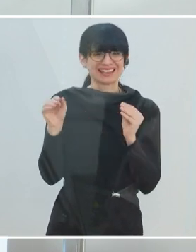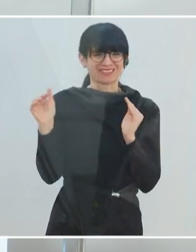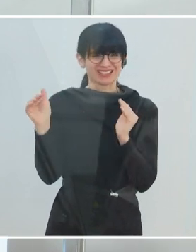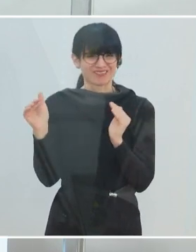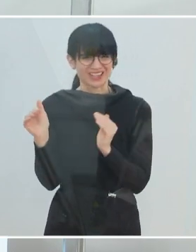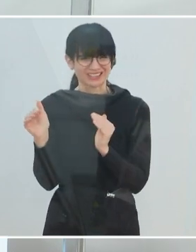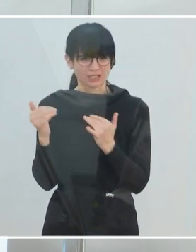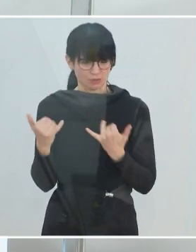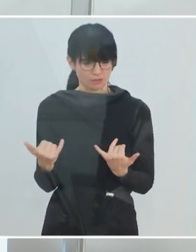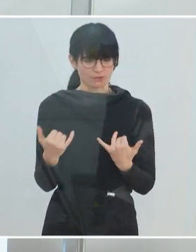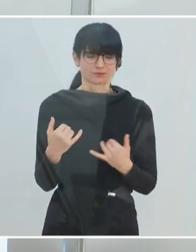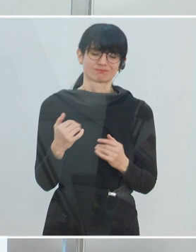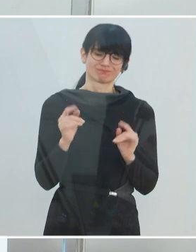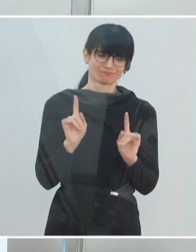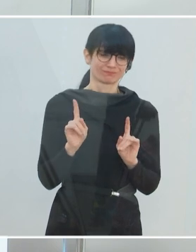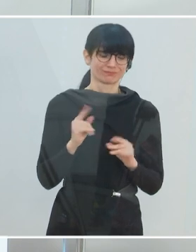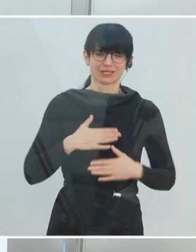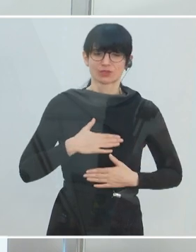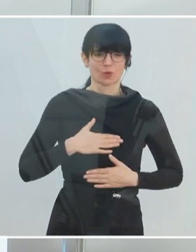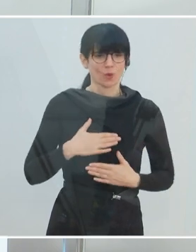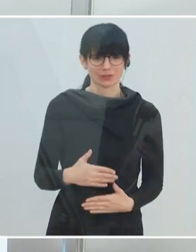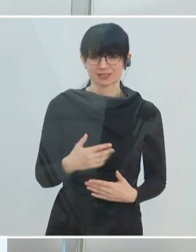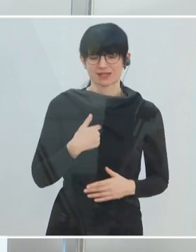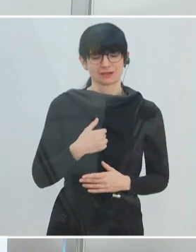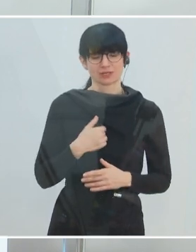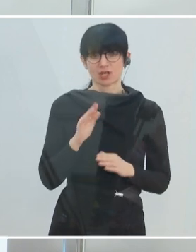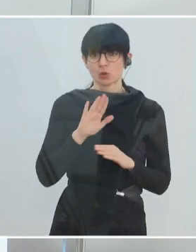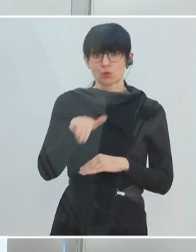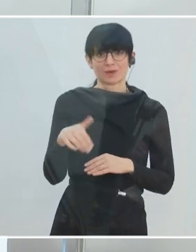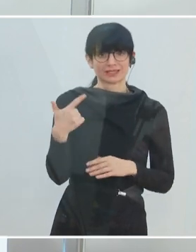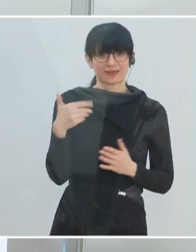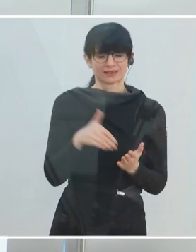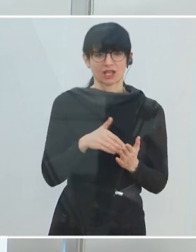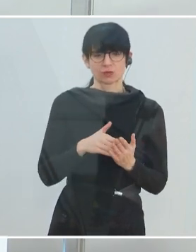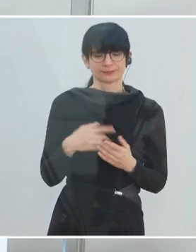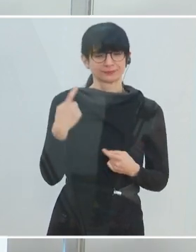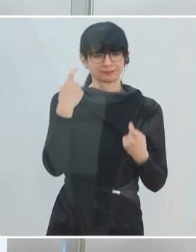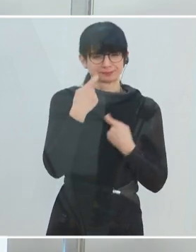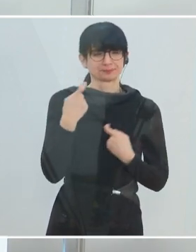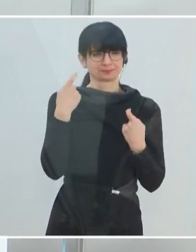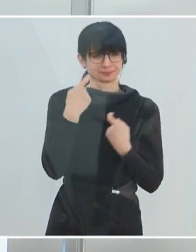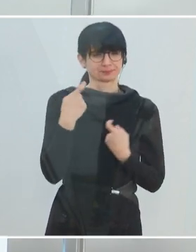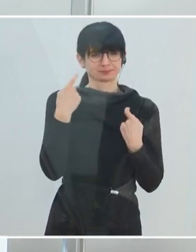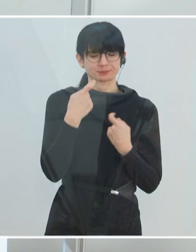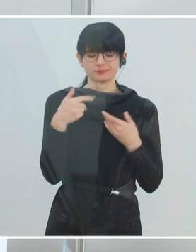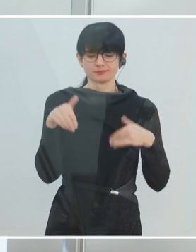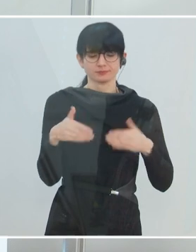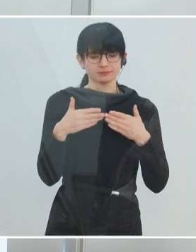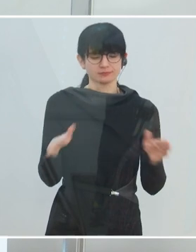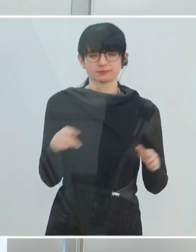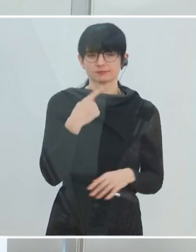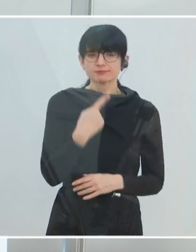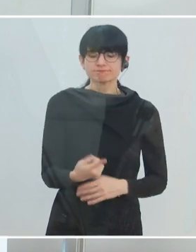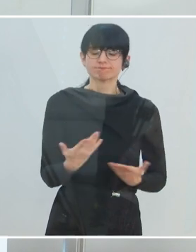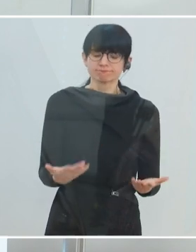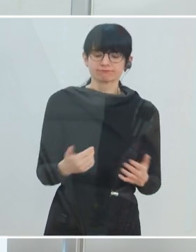zu den Vortagen, aber dennoch über 2.000. Das ist eine besorgniserregende Situation, muss man ganz offen und direkt und